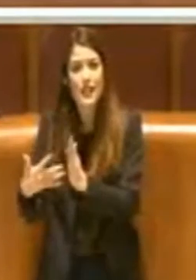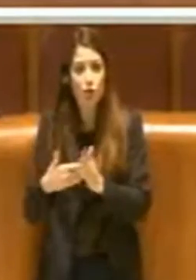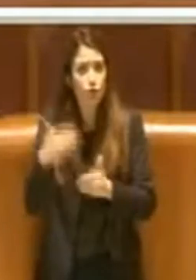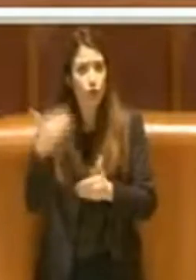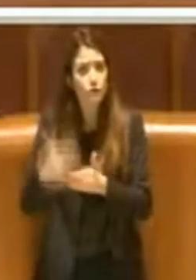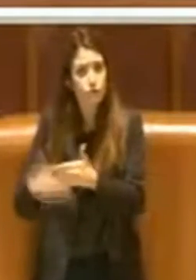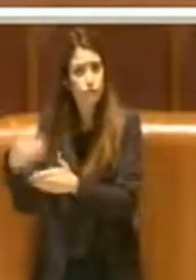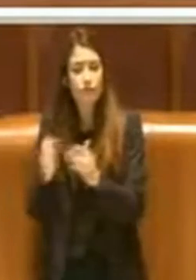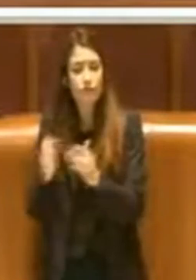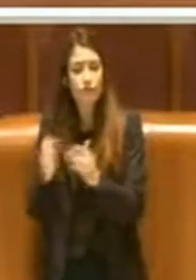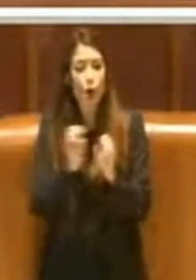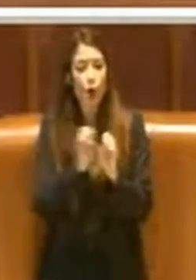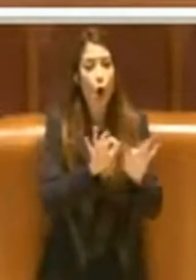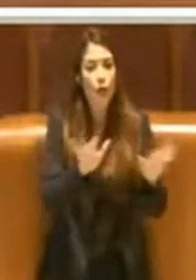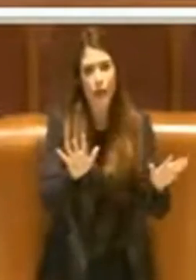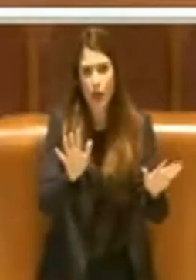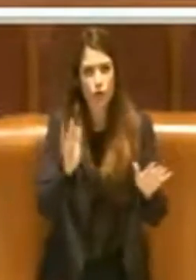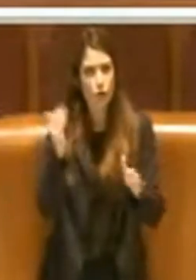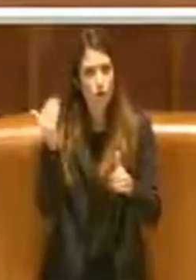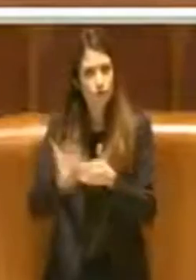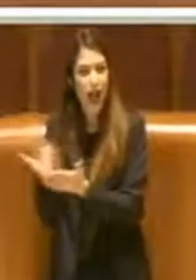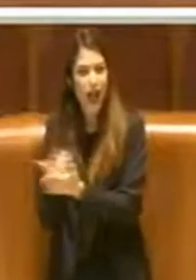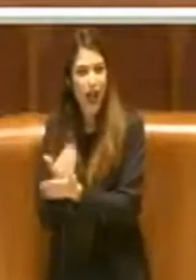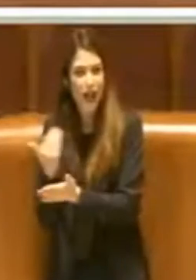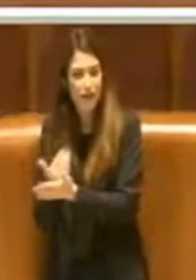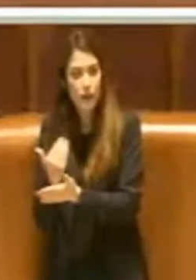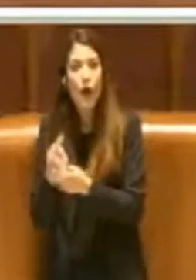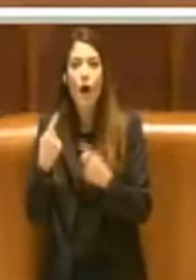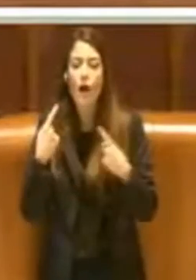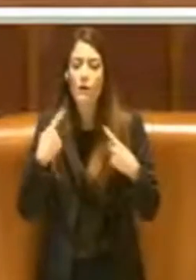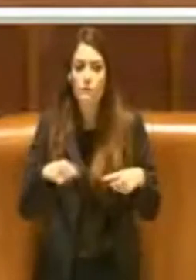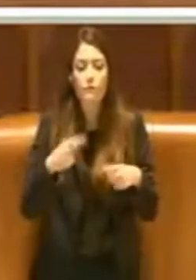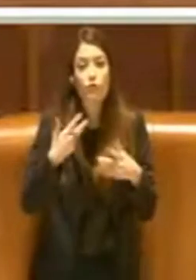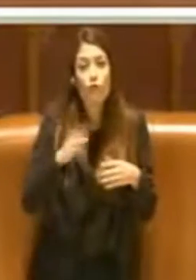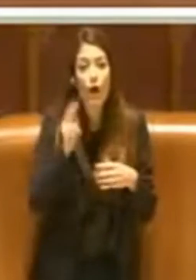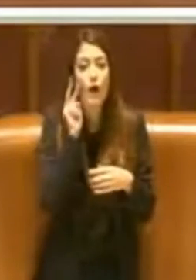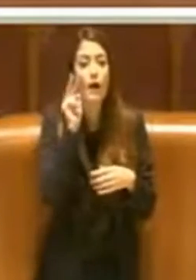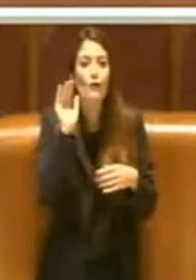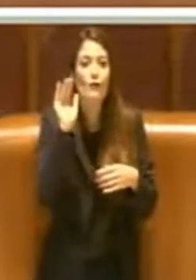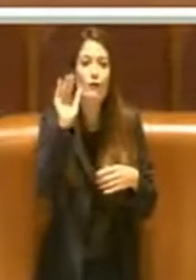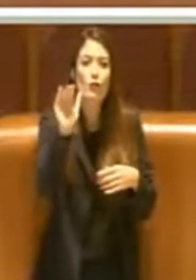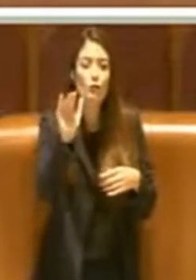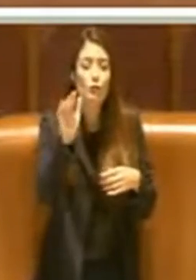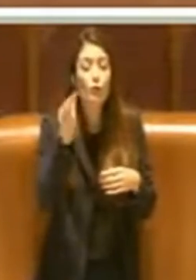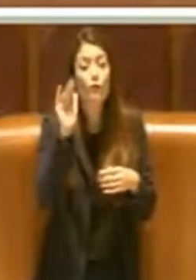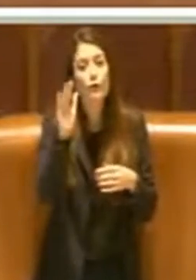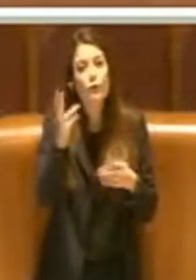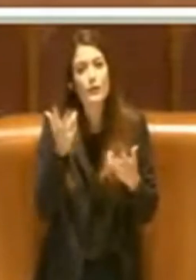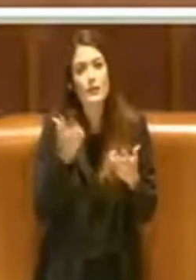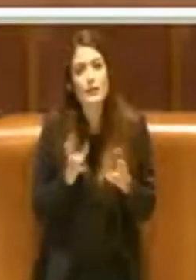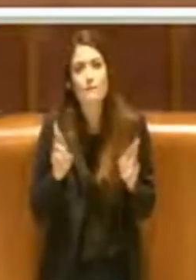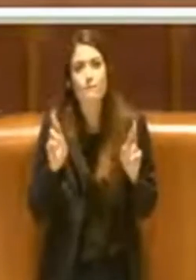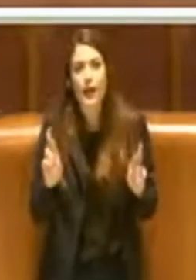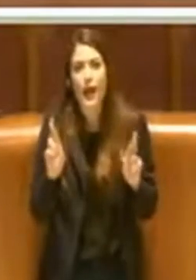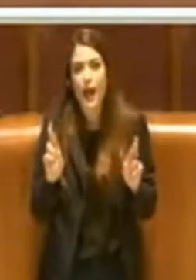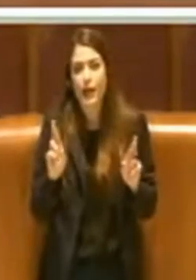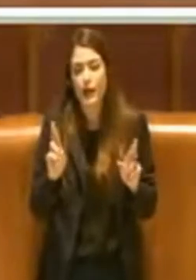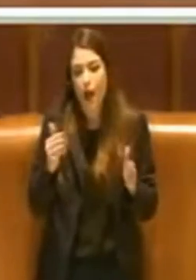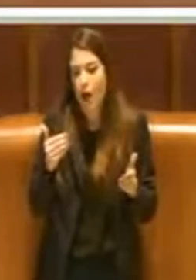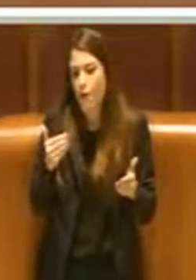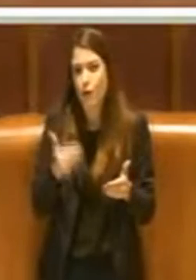il contagio e che poi soprattutto guarda già al futuro, un futuro speriamo che sarà il più vicino